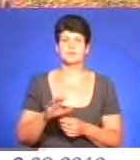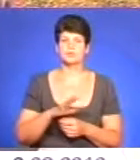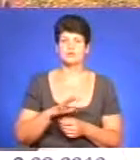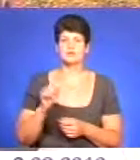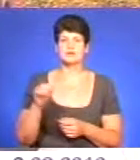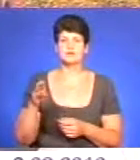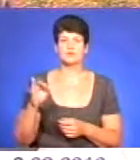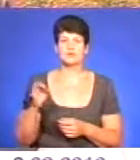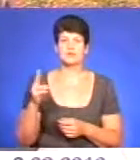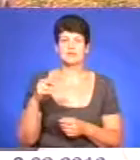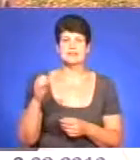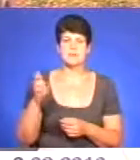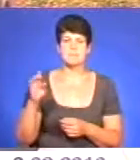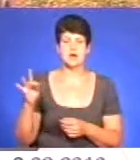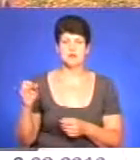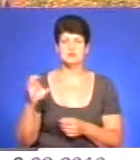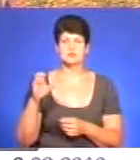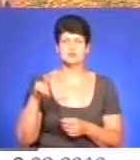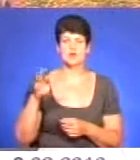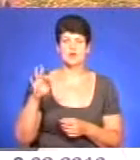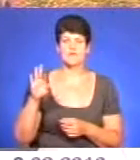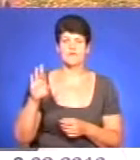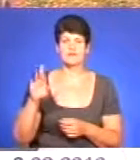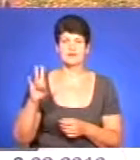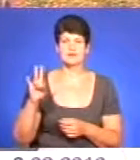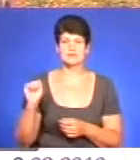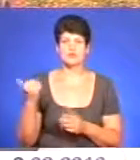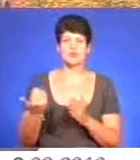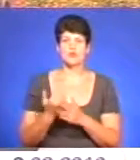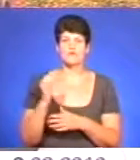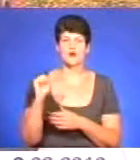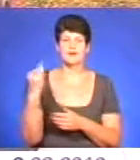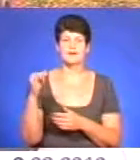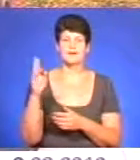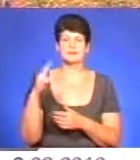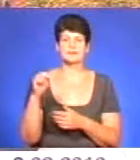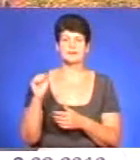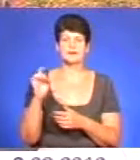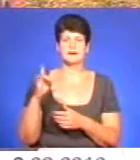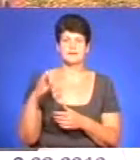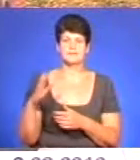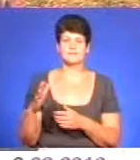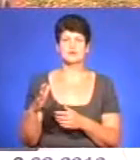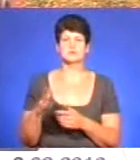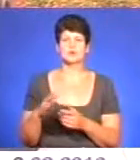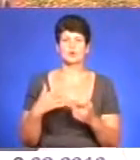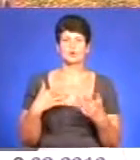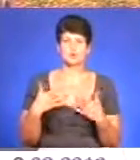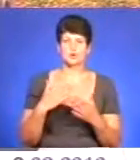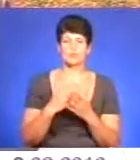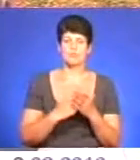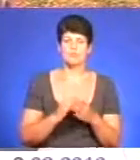Депальцево, Слов'янськ, Новоайдарськ були на чолі. З концертною програмою «Гуманітарна допомога»